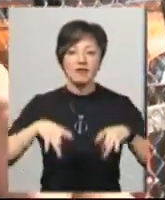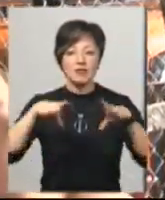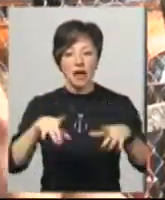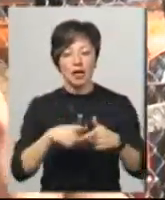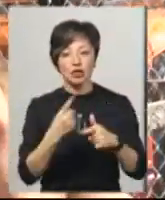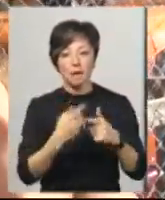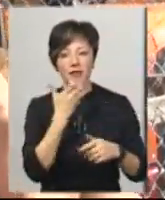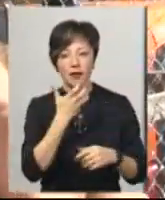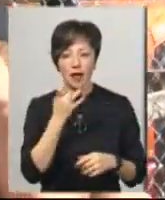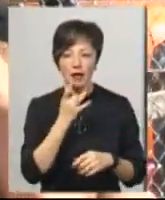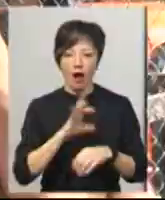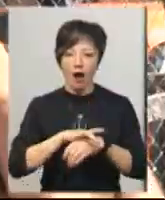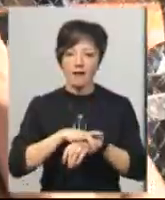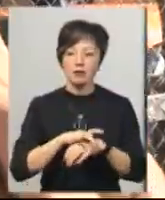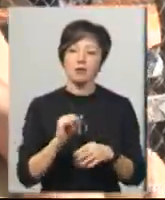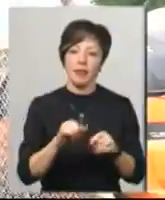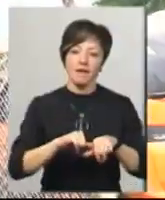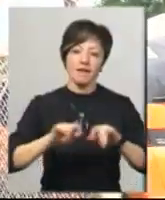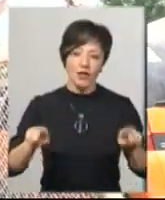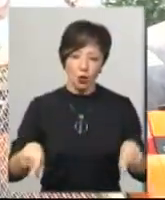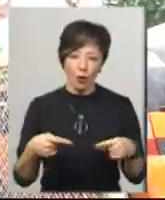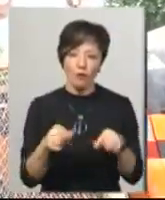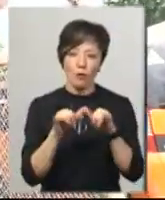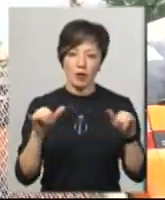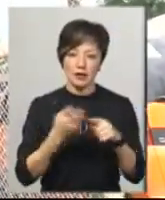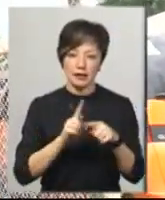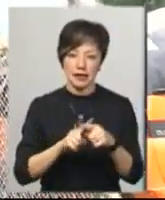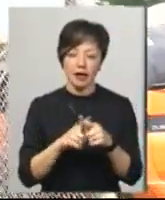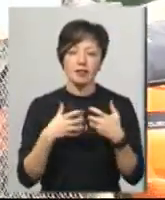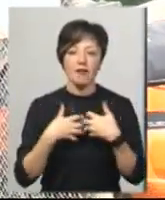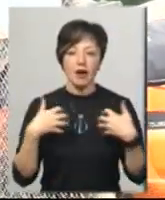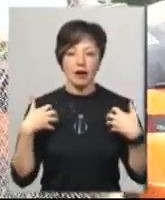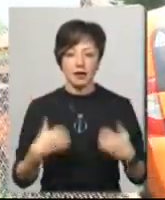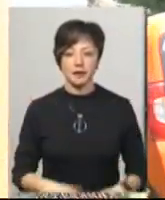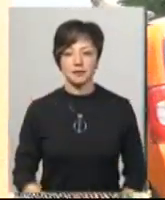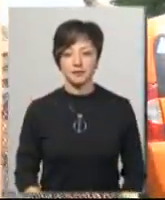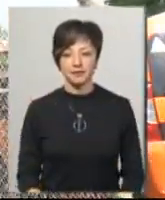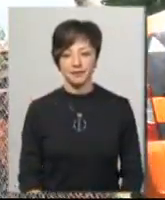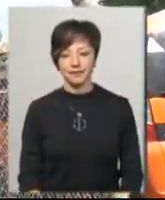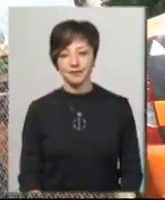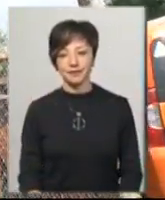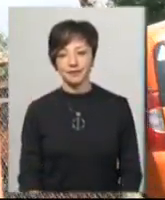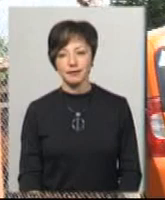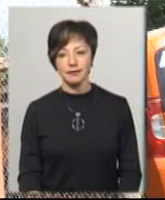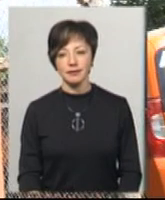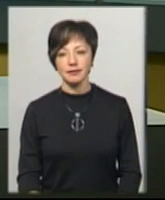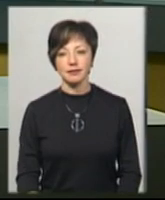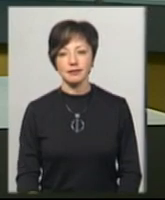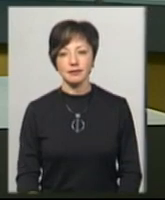Південній Африці, де відновлюють популяцію цих тварин, каже Сергій Пельохін. Катерина Шевчук, Іван Мовчан, новини на Суспільному, Хмельницький.